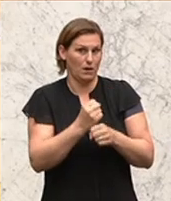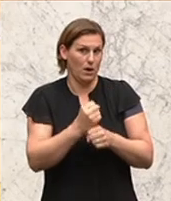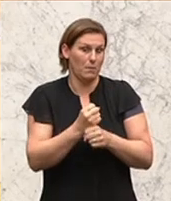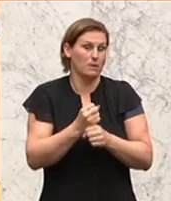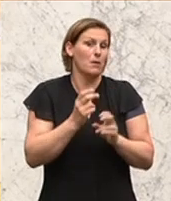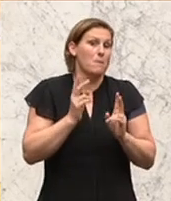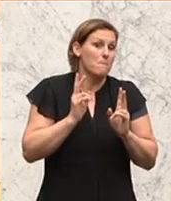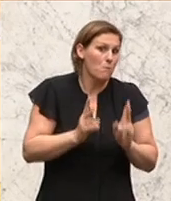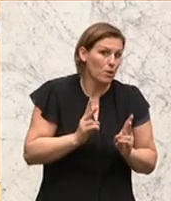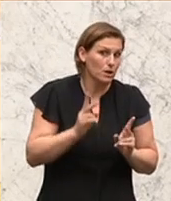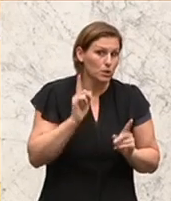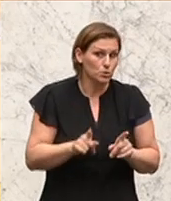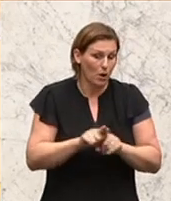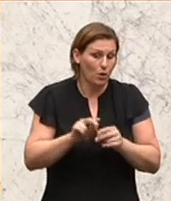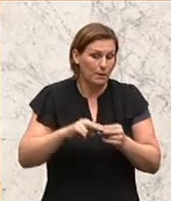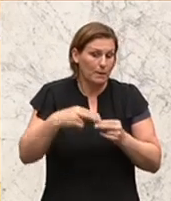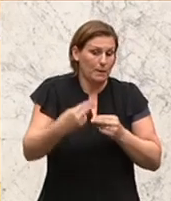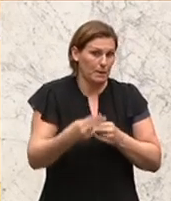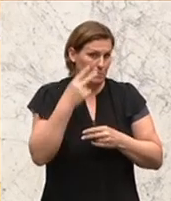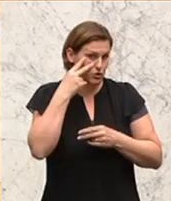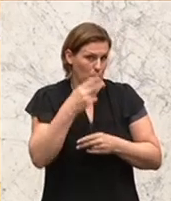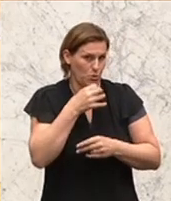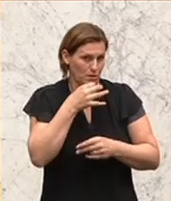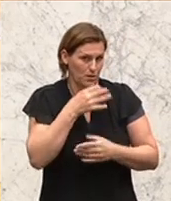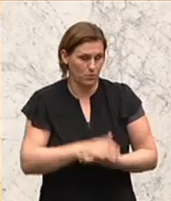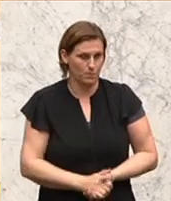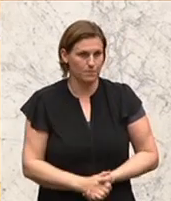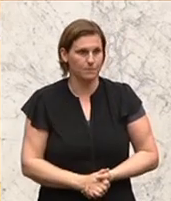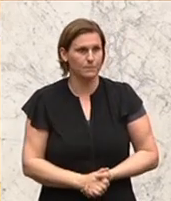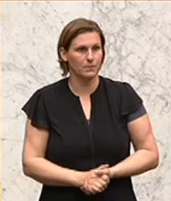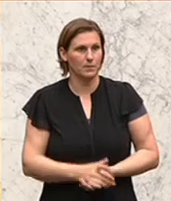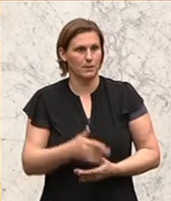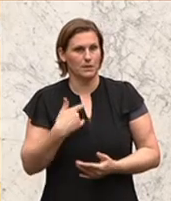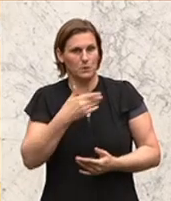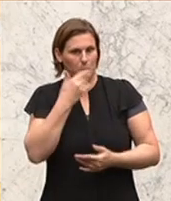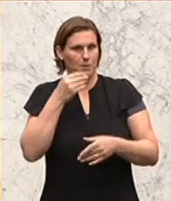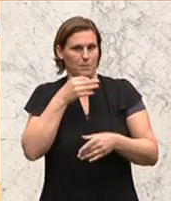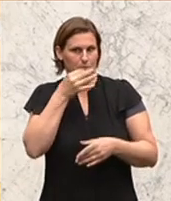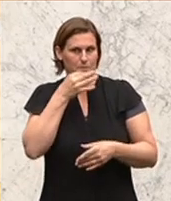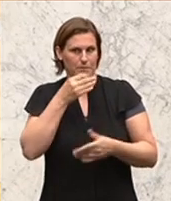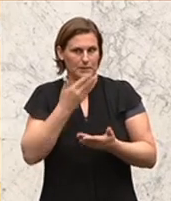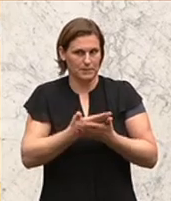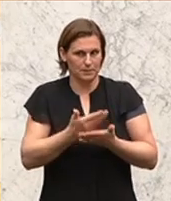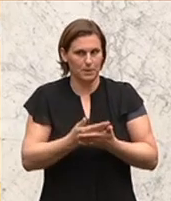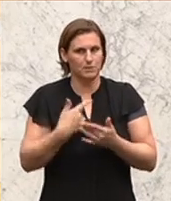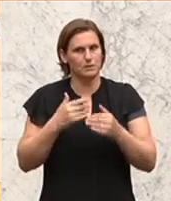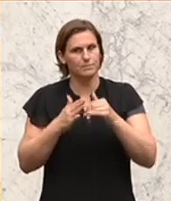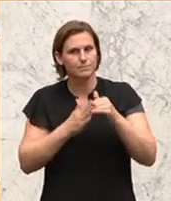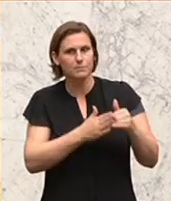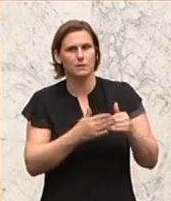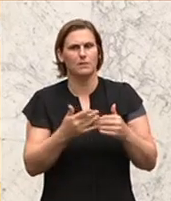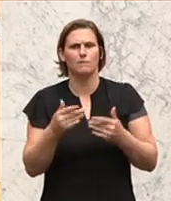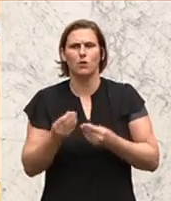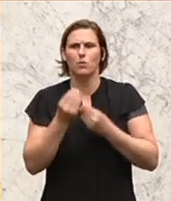Wahrscheinlich sollte man sich das auch einmal in nächster Zeit etwas genauer anschauen. Ich habe mich aber nicht deshalb zu Wort gemeldet, sondern ich habe mich deshalb zu Wort gemeldet, weil der